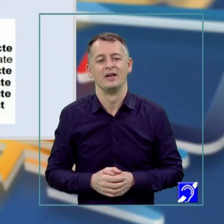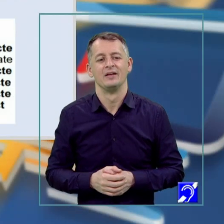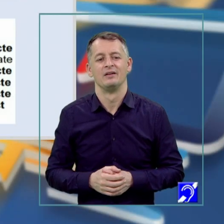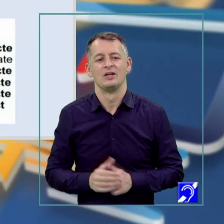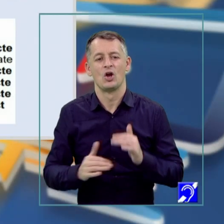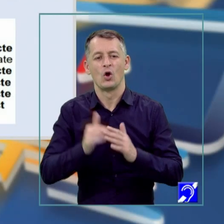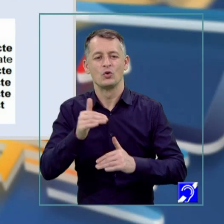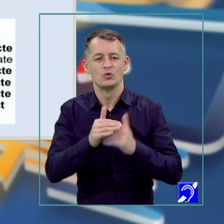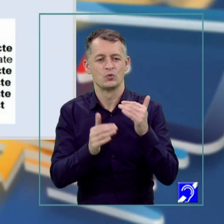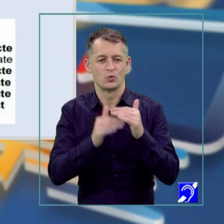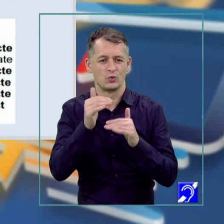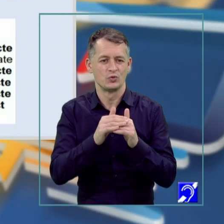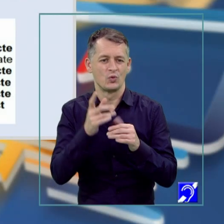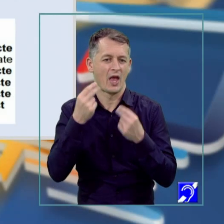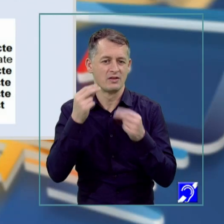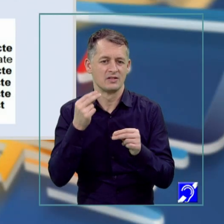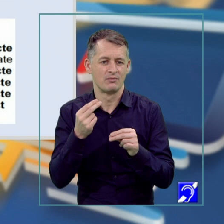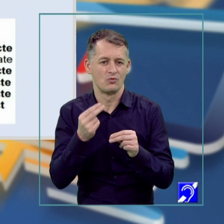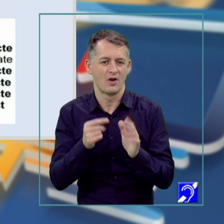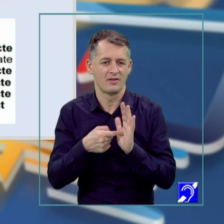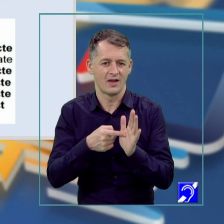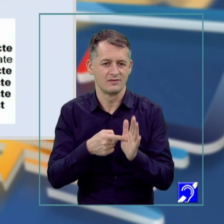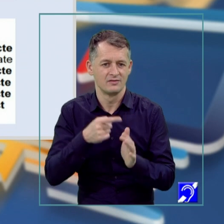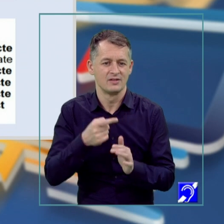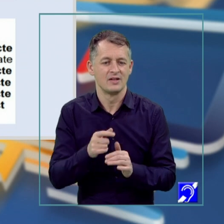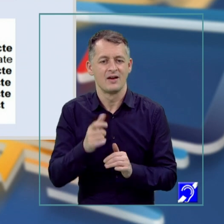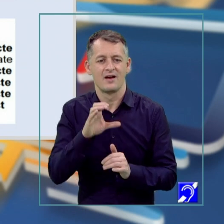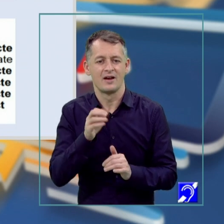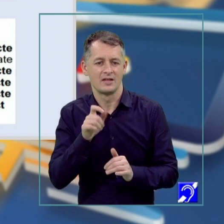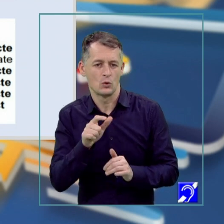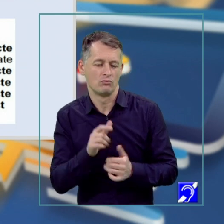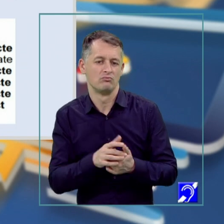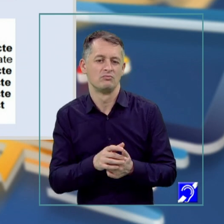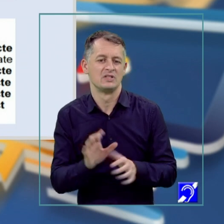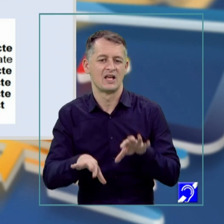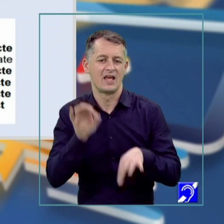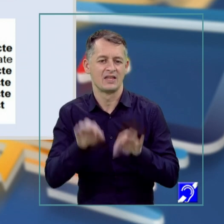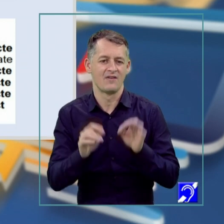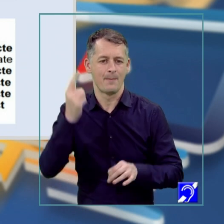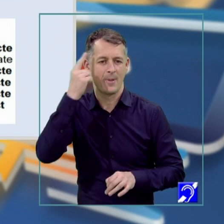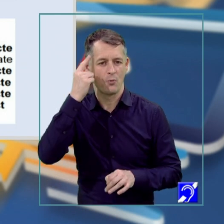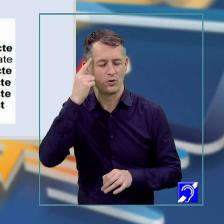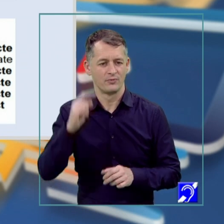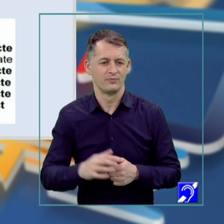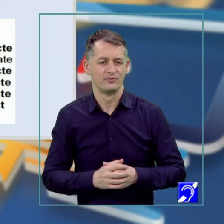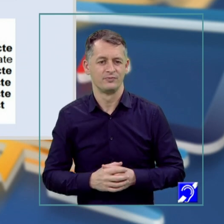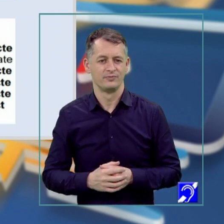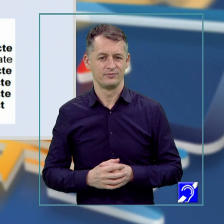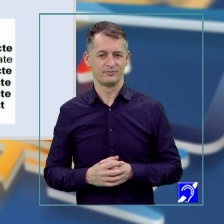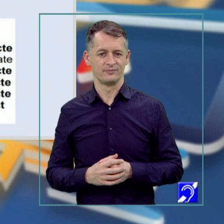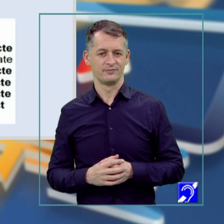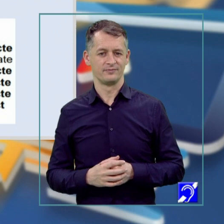ilustrăm caracterul selectiv al memoriei. Am văzut foarte clar caracterul selectiv al memoriei însemnat de fapt raportarea la subiectivitatea